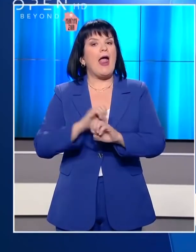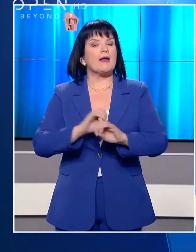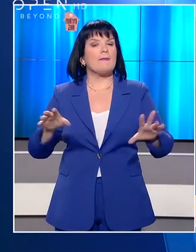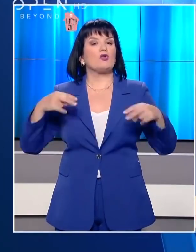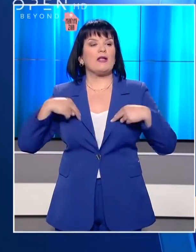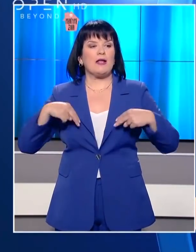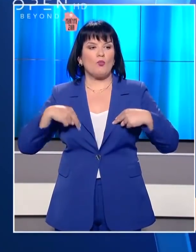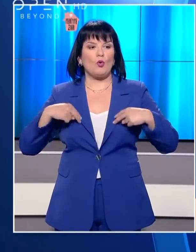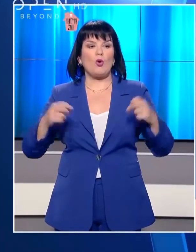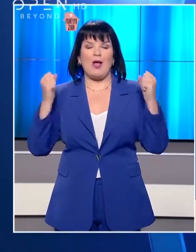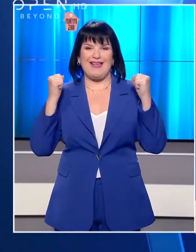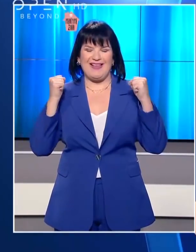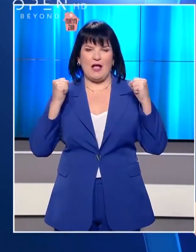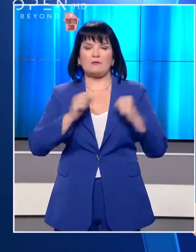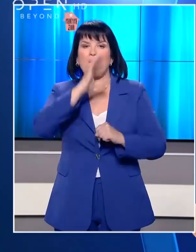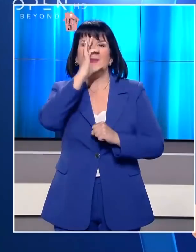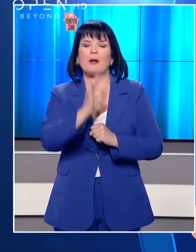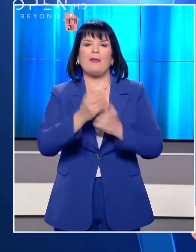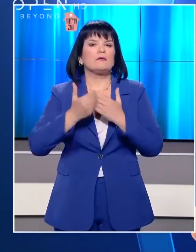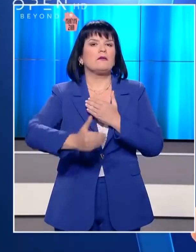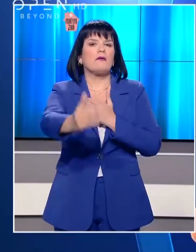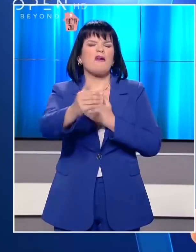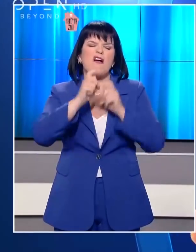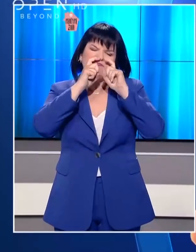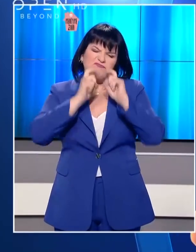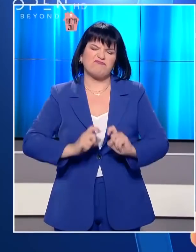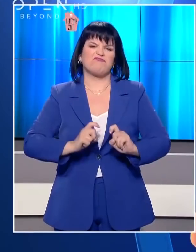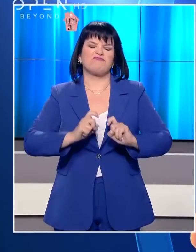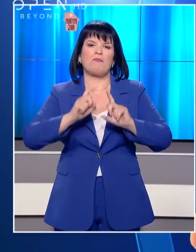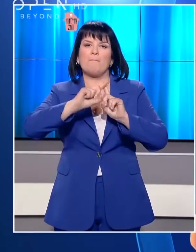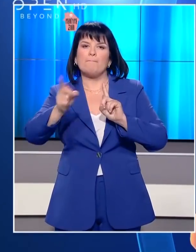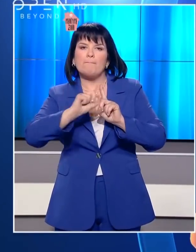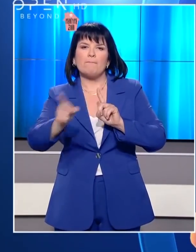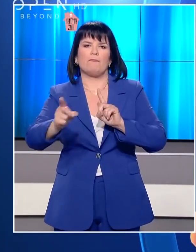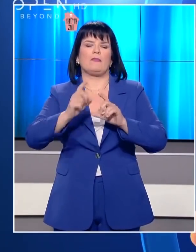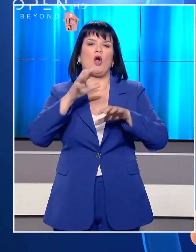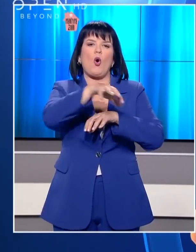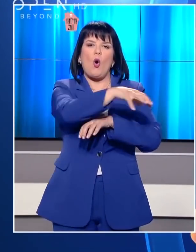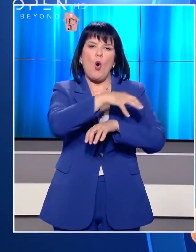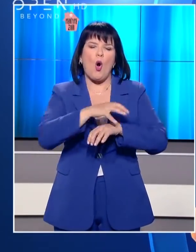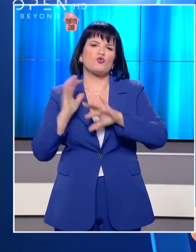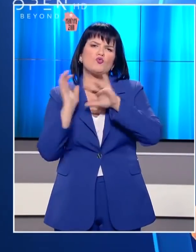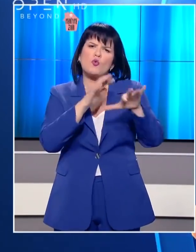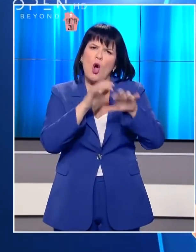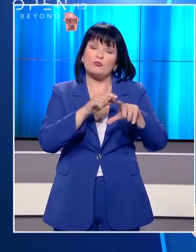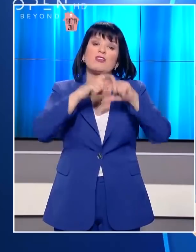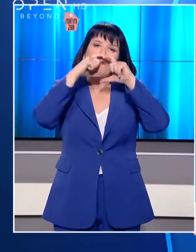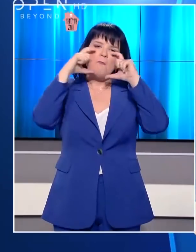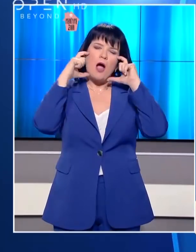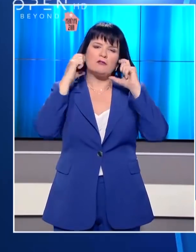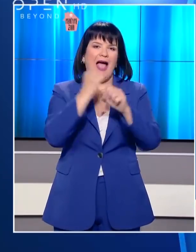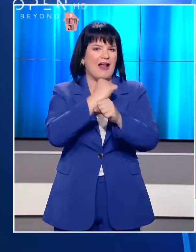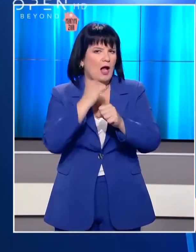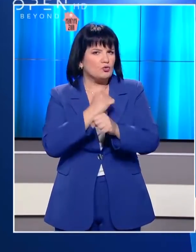ενημέρωση του Υπουργείου Υγείας, η νέα πραγματικότητα επιτάσσει τη χρήση μάσκας σε μέσα μεταφοράς και σε κλειστούς και πολυσύχνα στους χώρους, τόσο από